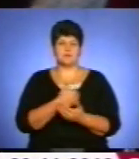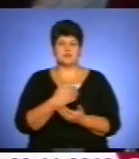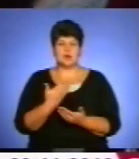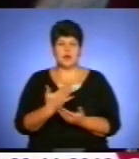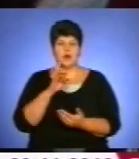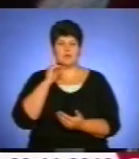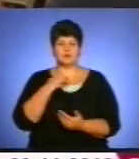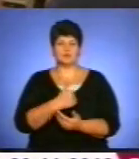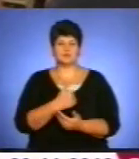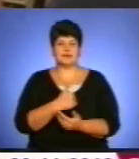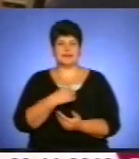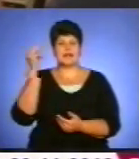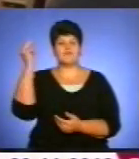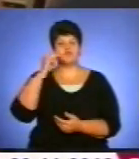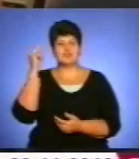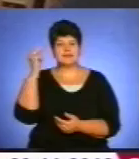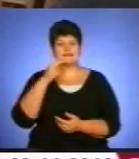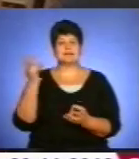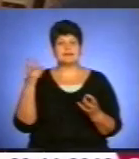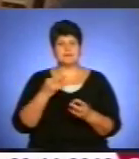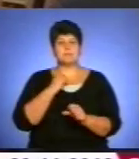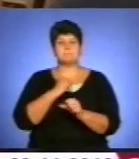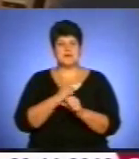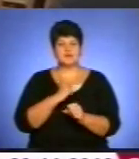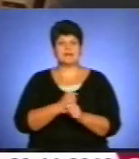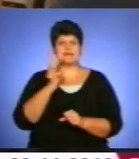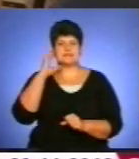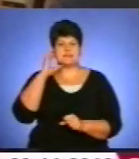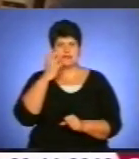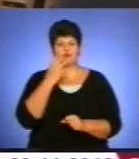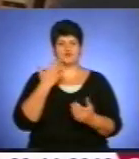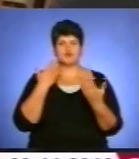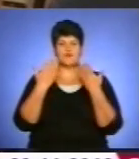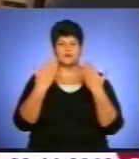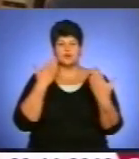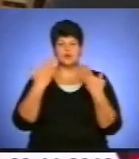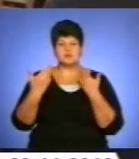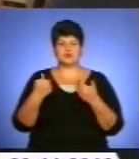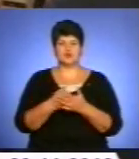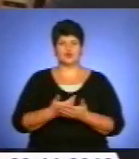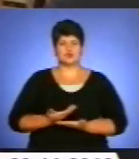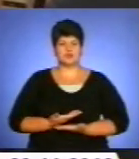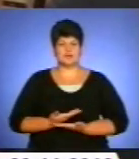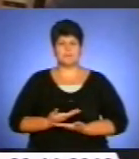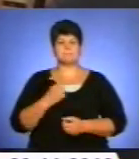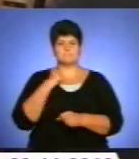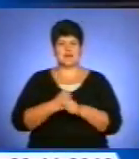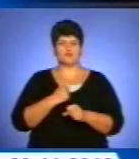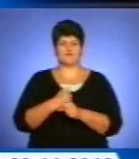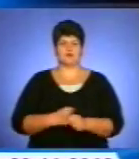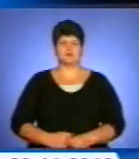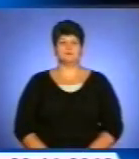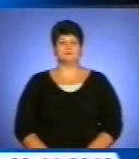він побажав. Научитися працювати, серйозно ставитися до життя працювати.